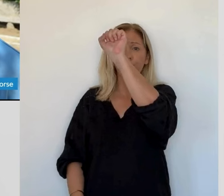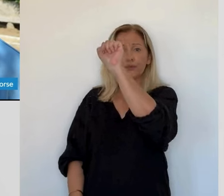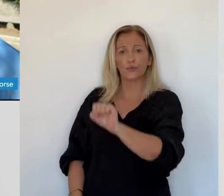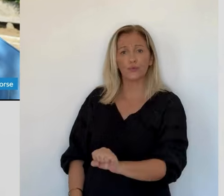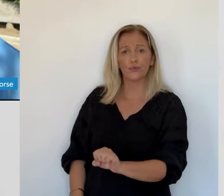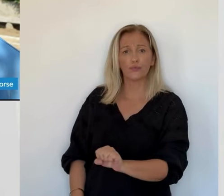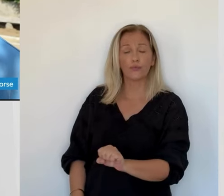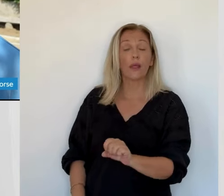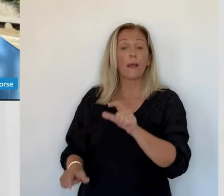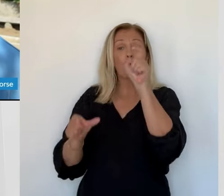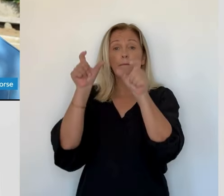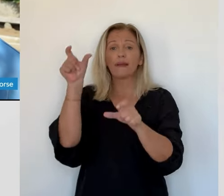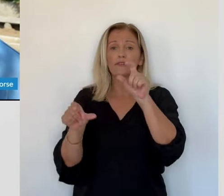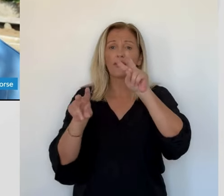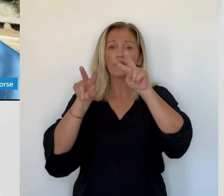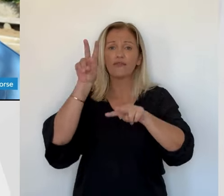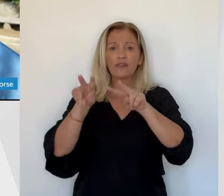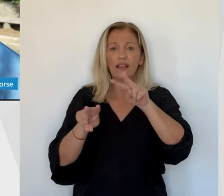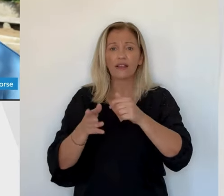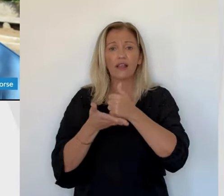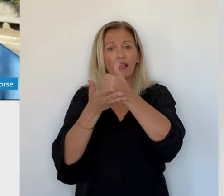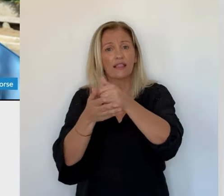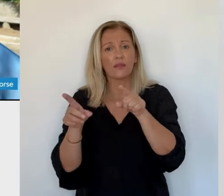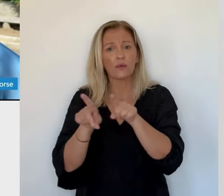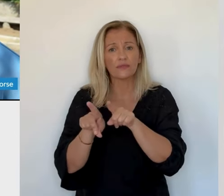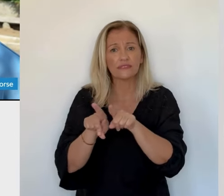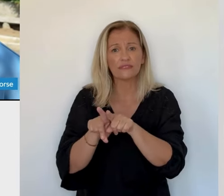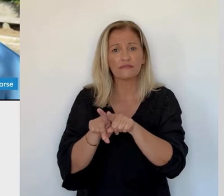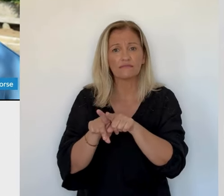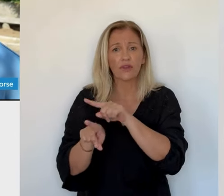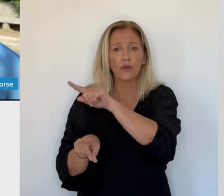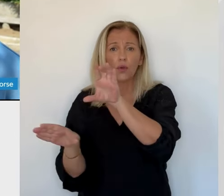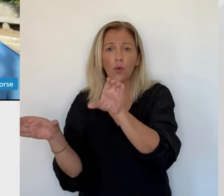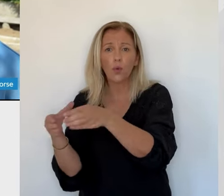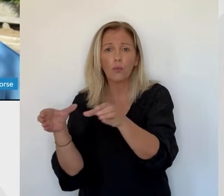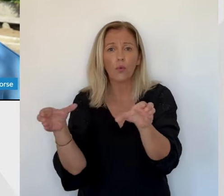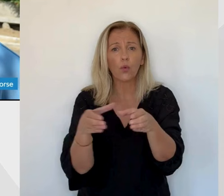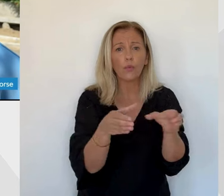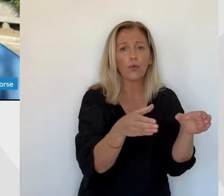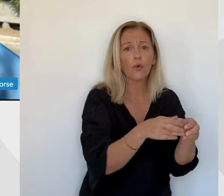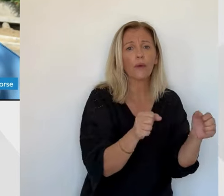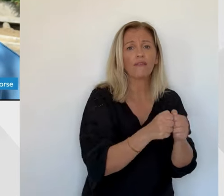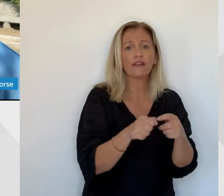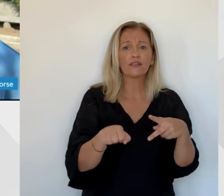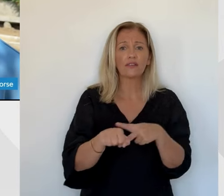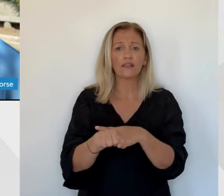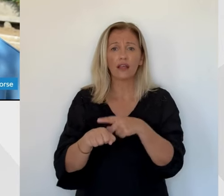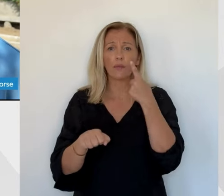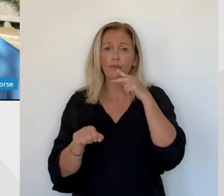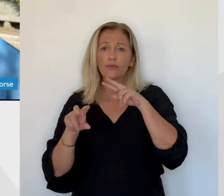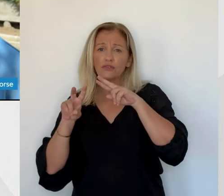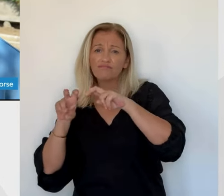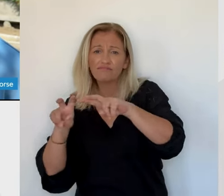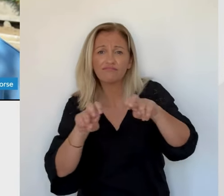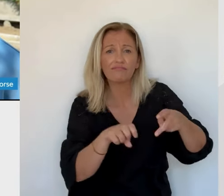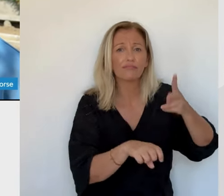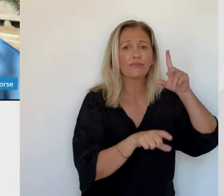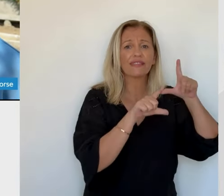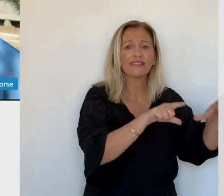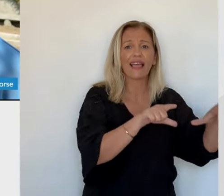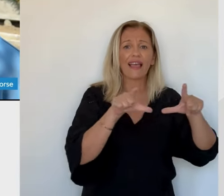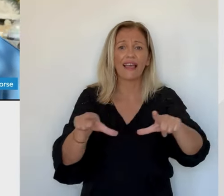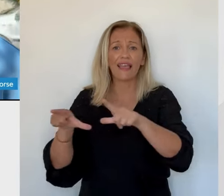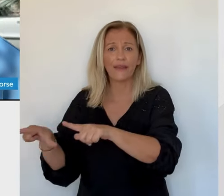la gendarmerie, on a composé quelques groupes pour continuer à élargir les recherches parce qu ne peut pas laisser le terrain